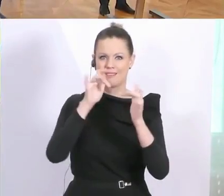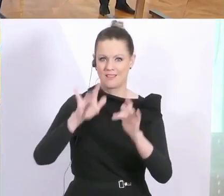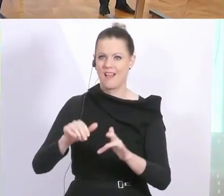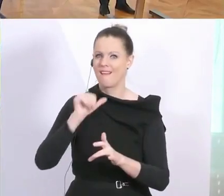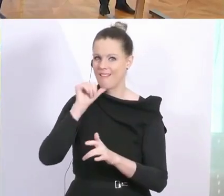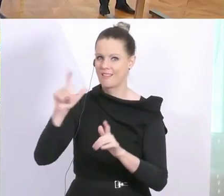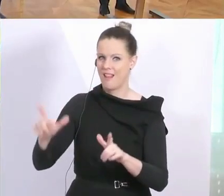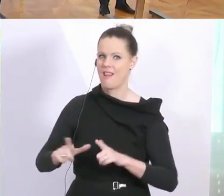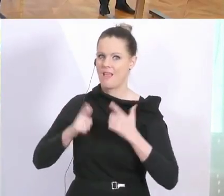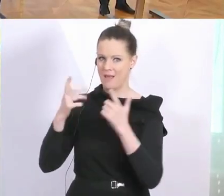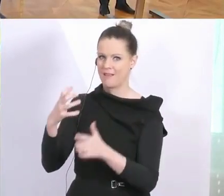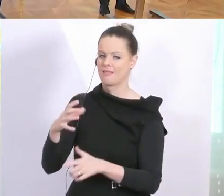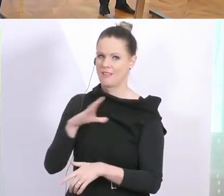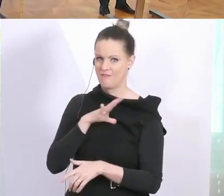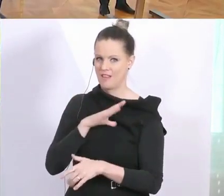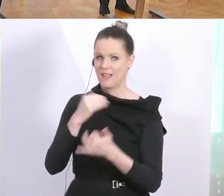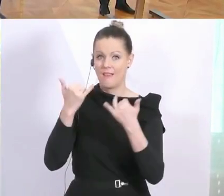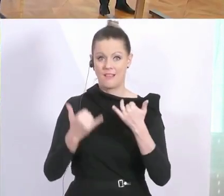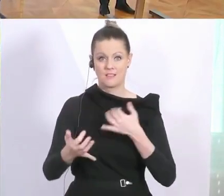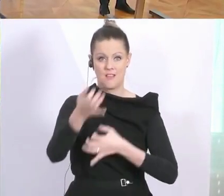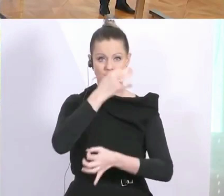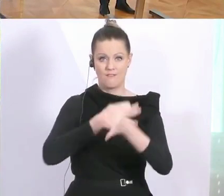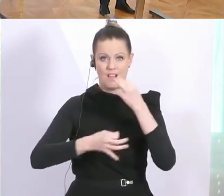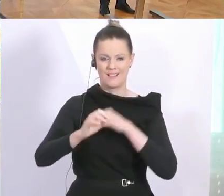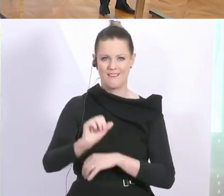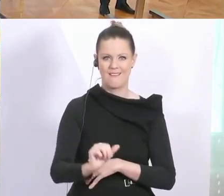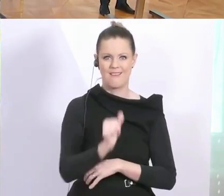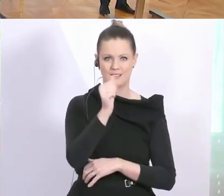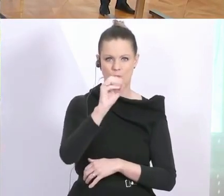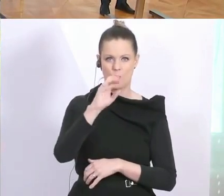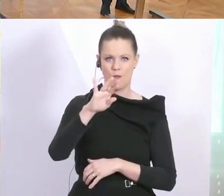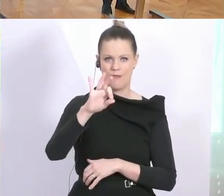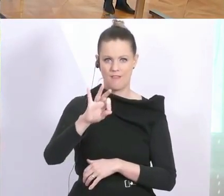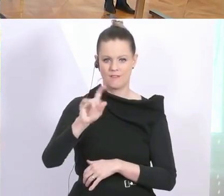Innenminister. Wir kommen jetzt zu den Fragen. Erste Frage ORF, dann Puls 4.